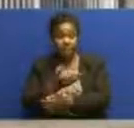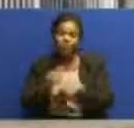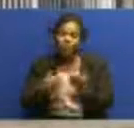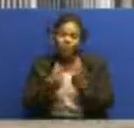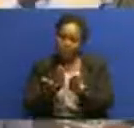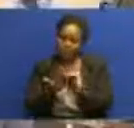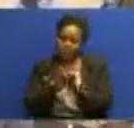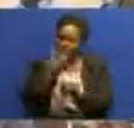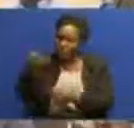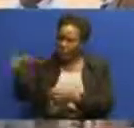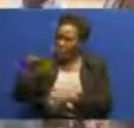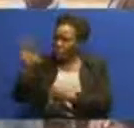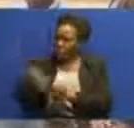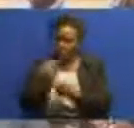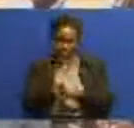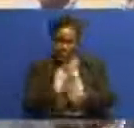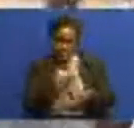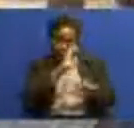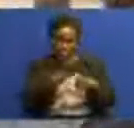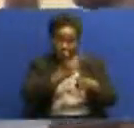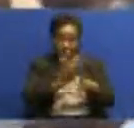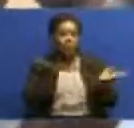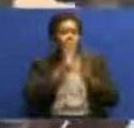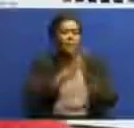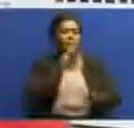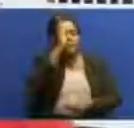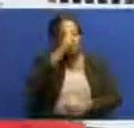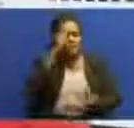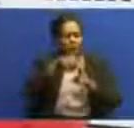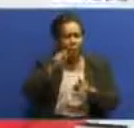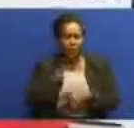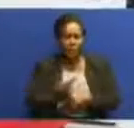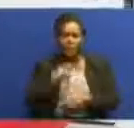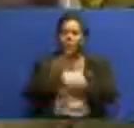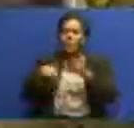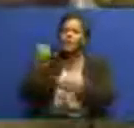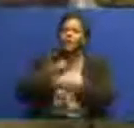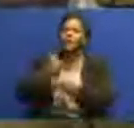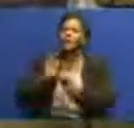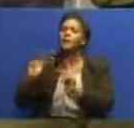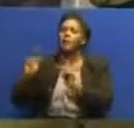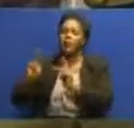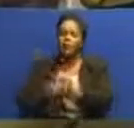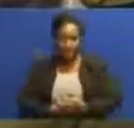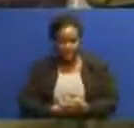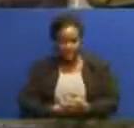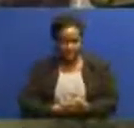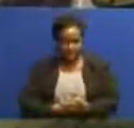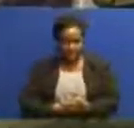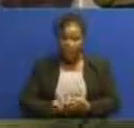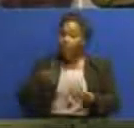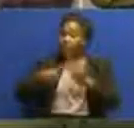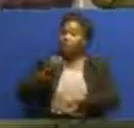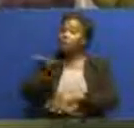nozumami ya ukarabati, kukamilisha mapema hili waendelena shuguli za kujipatia kipato. Kwa mba wangali haza wanawipata wananchi,